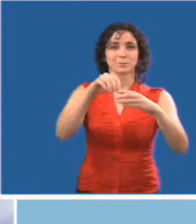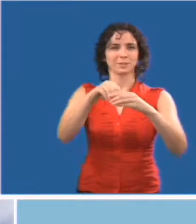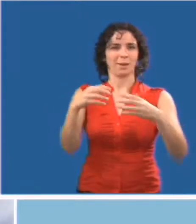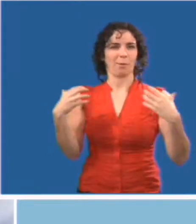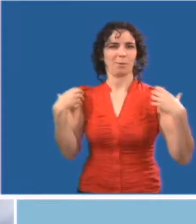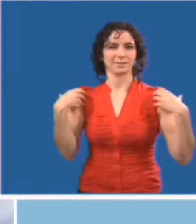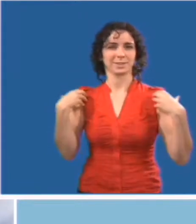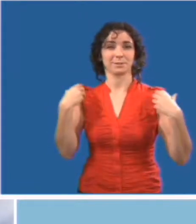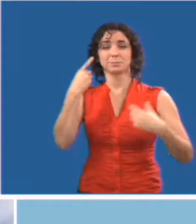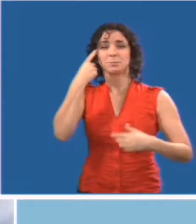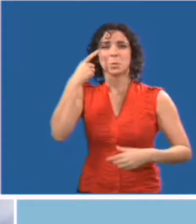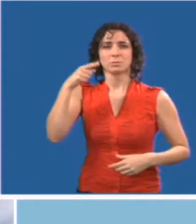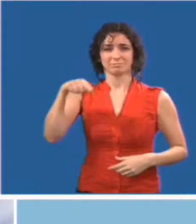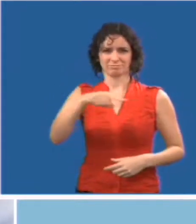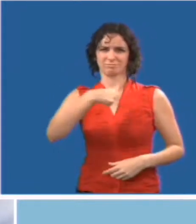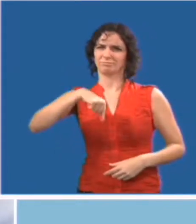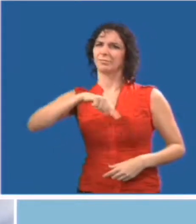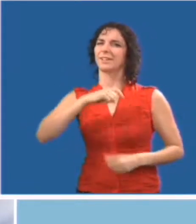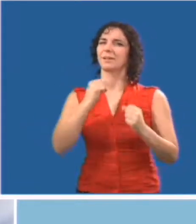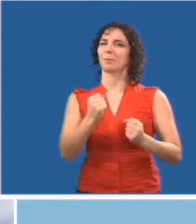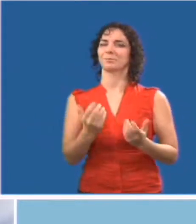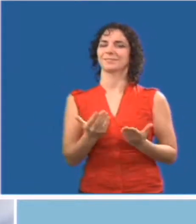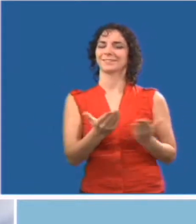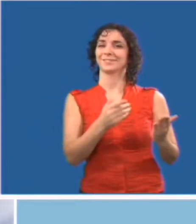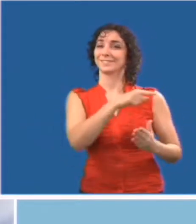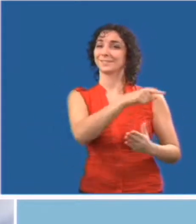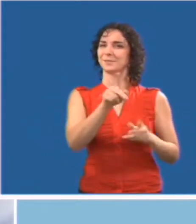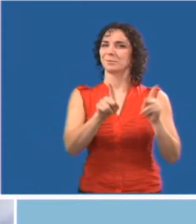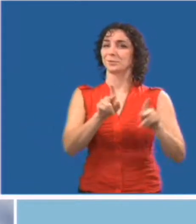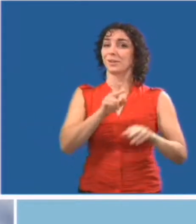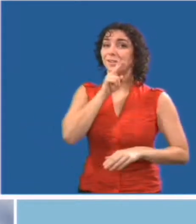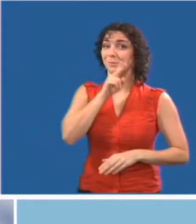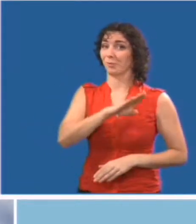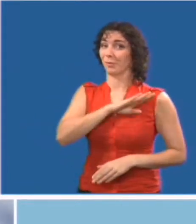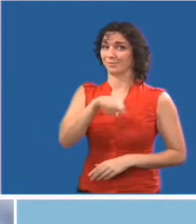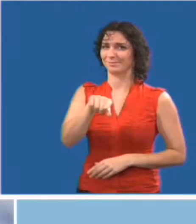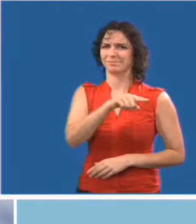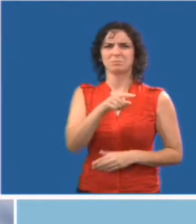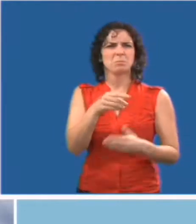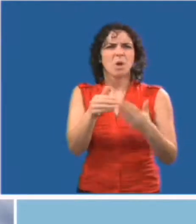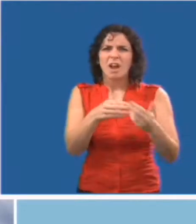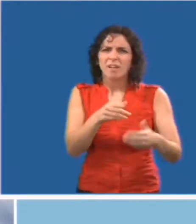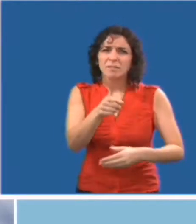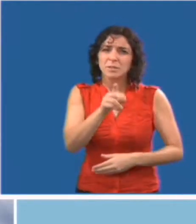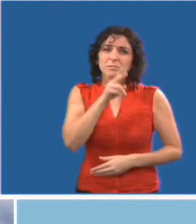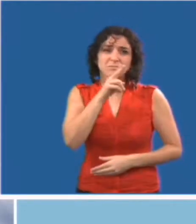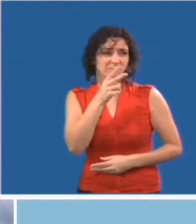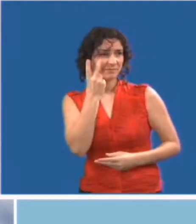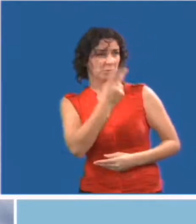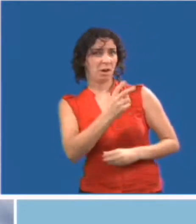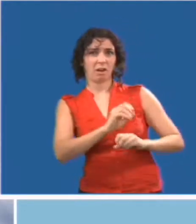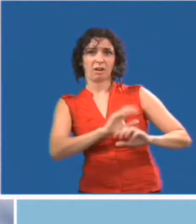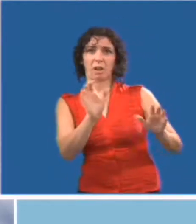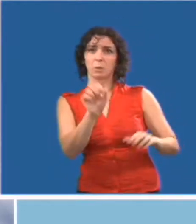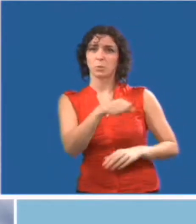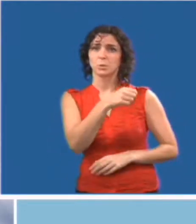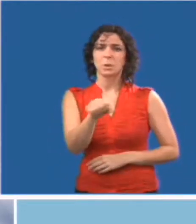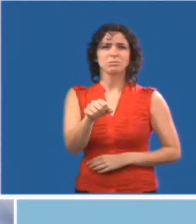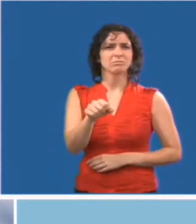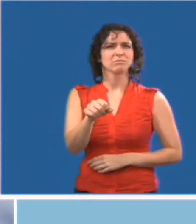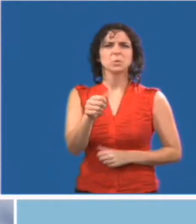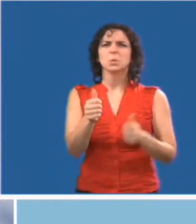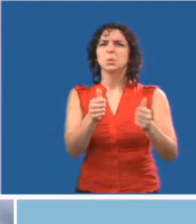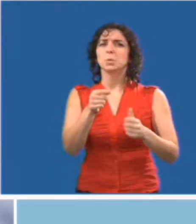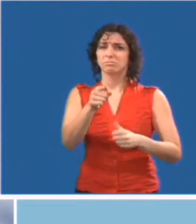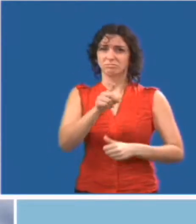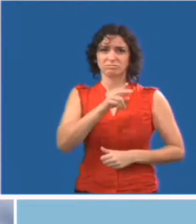élèves présentant des besoins particuliers en éducation. Notre objectif est d'aider à former le